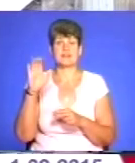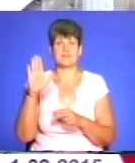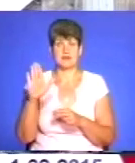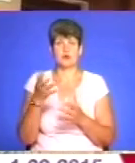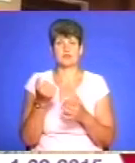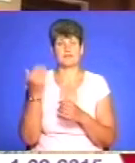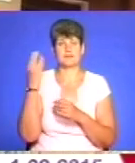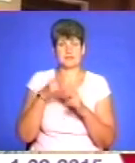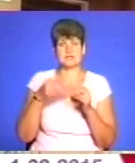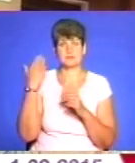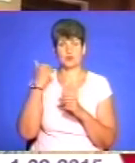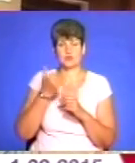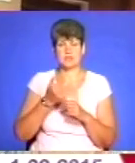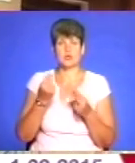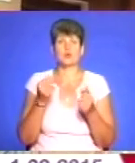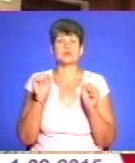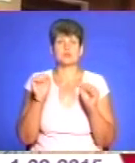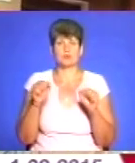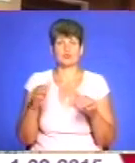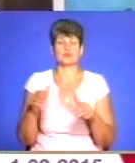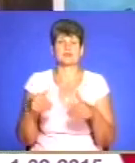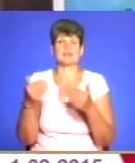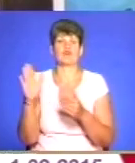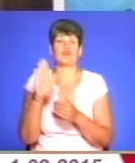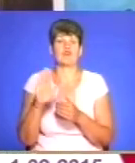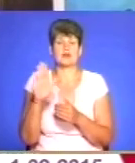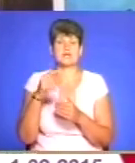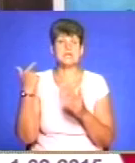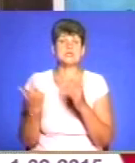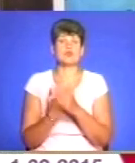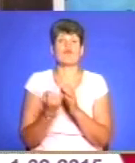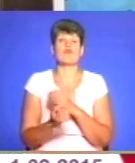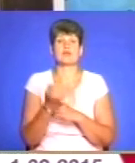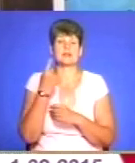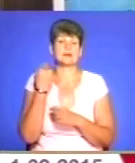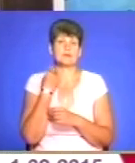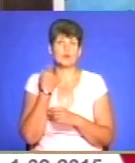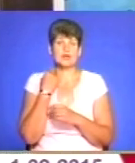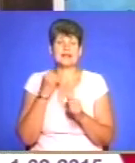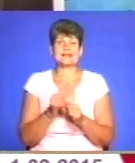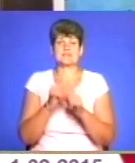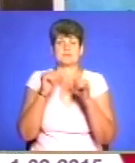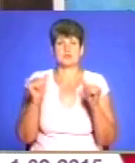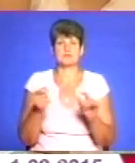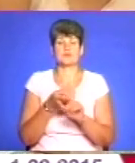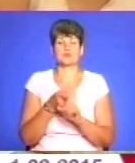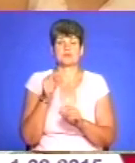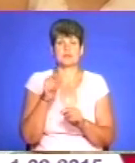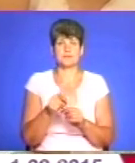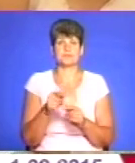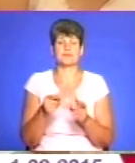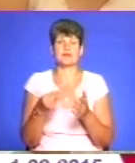минулого тижня. Кошти можуть надійти лише у вересні. Так знову виникла заборгованість, яка збільшилася через те, що тарифи за